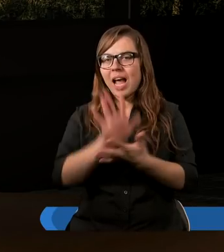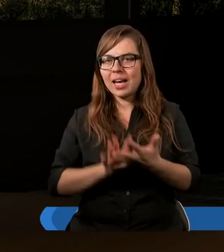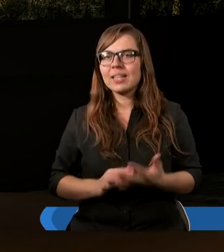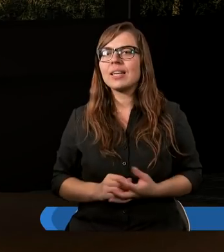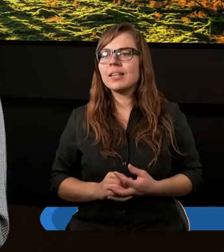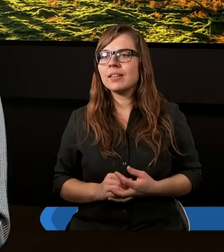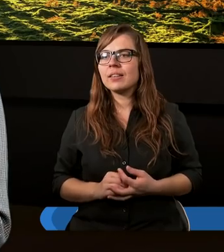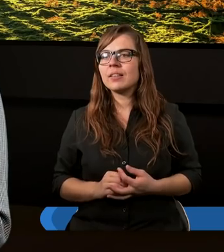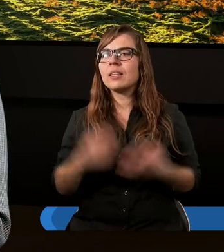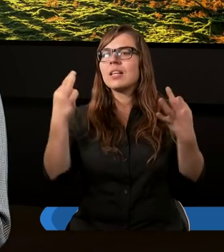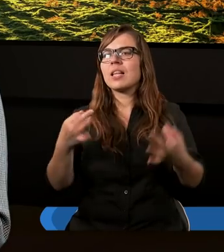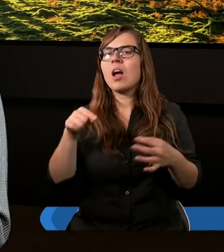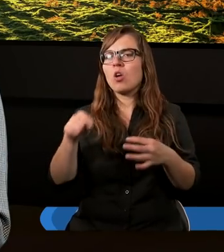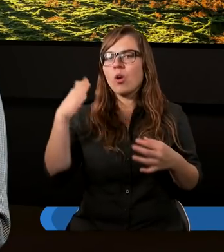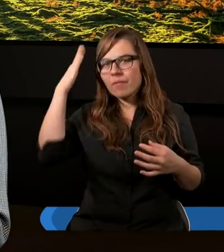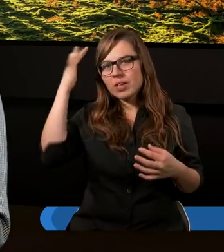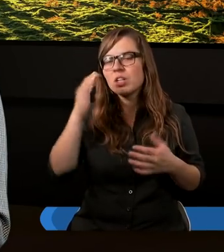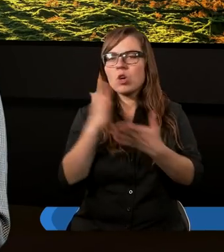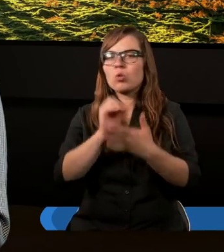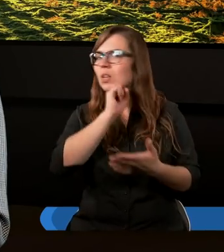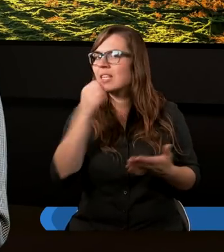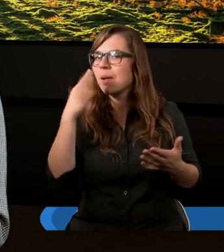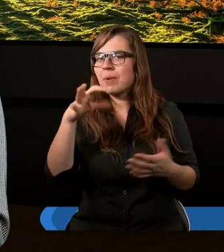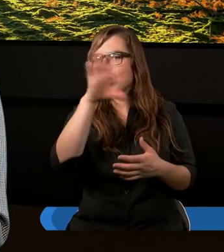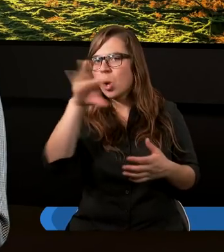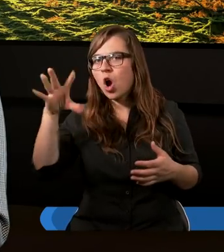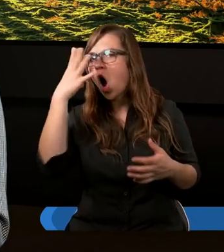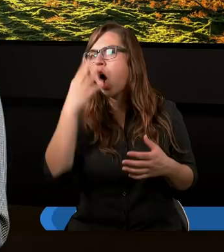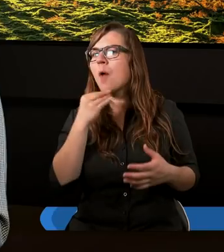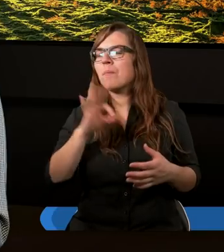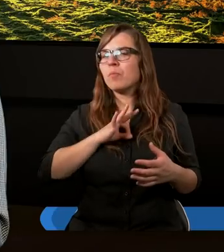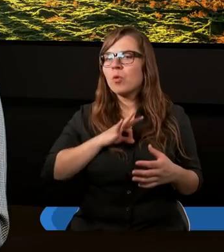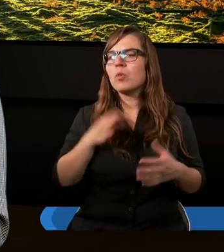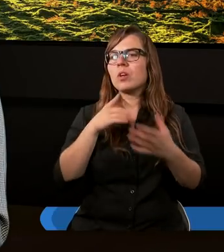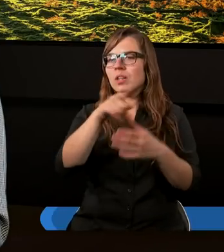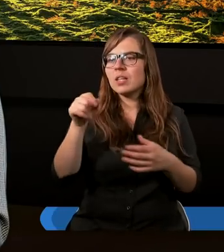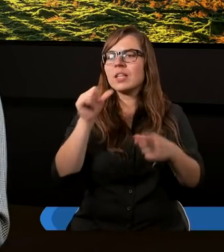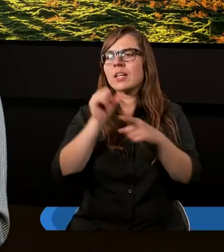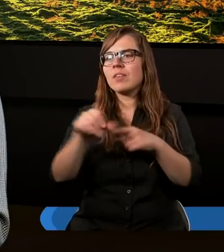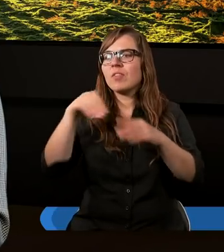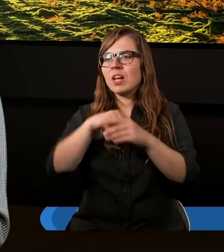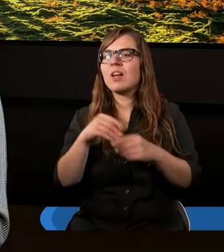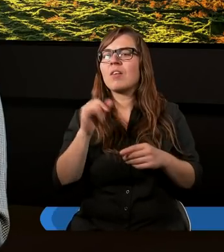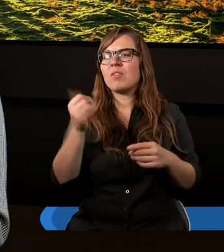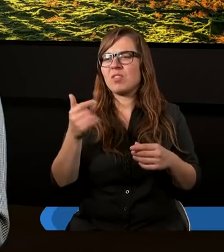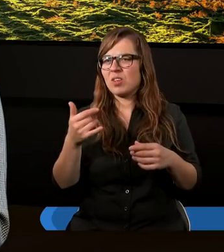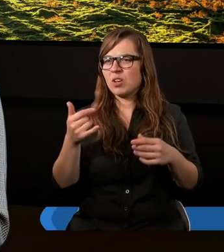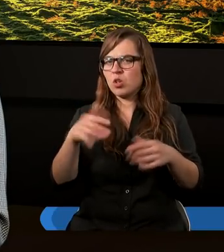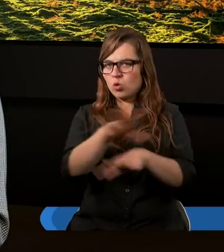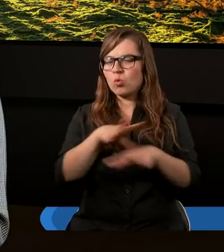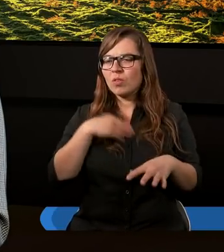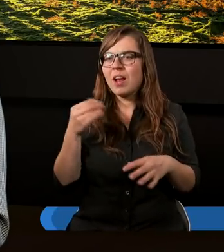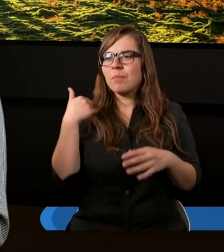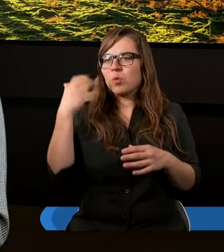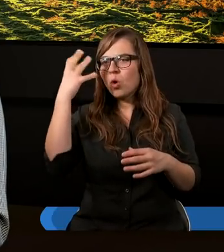tekstu. A teraz oto wiem, że już nigdy nie będziecie oglądali oblicza mojego, bo wy wszyscy, wśród których bywałem, głosząc